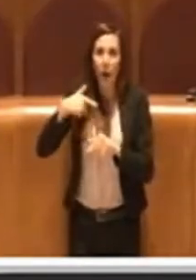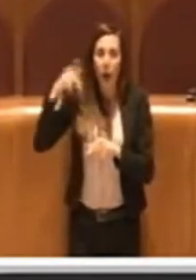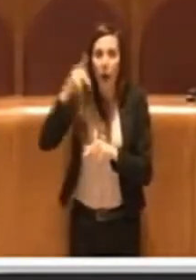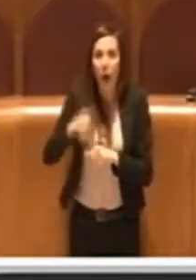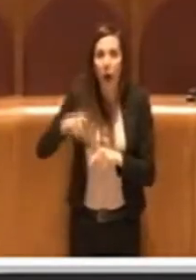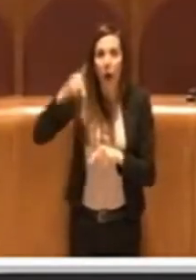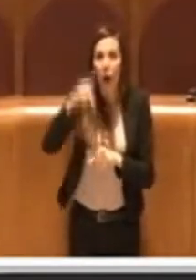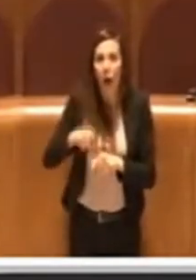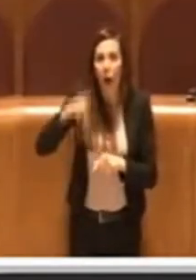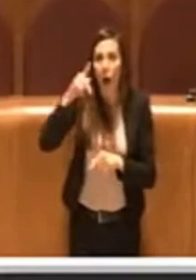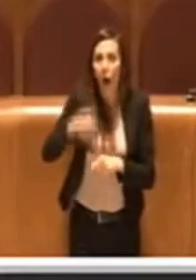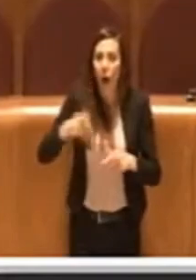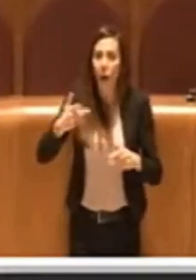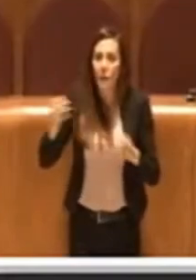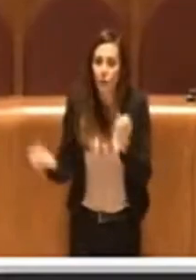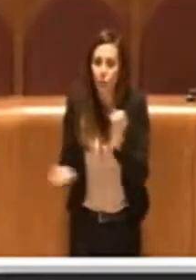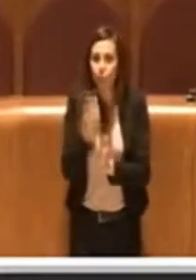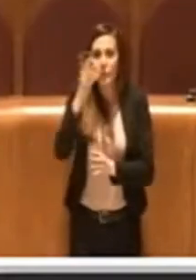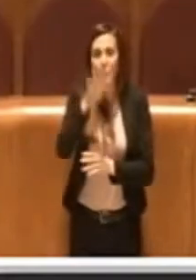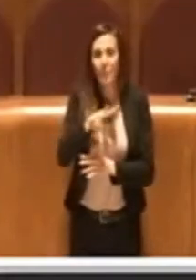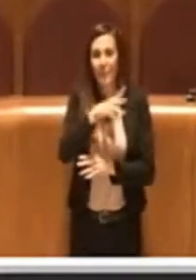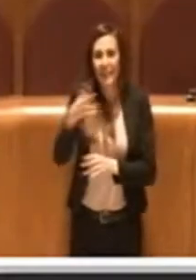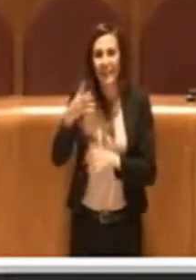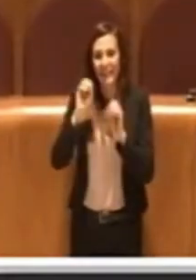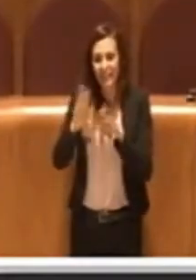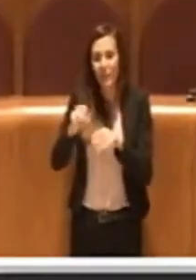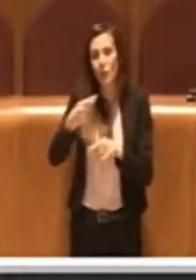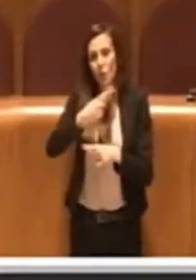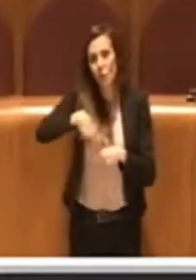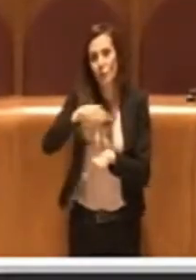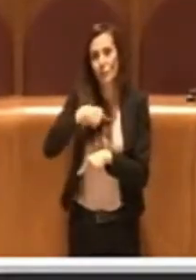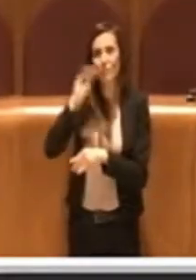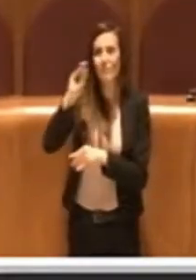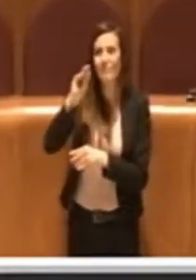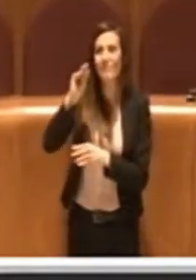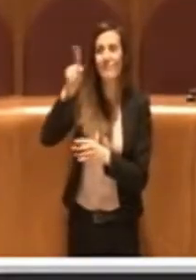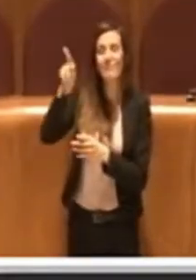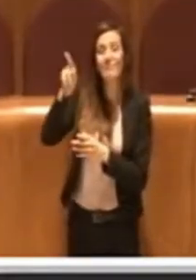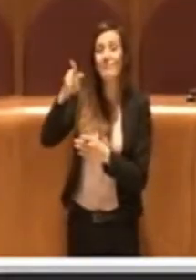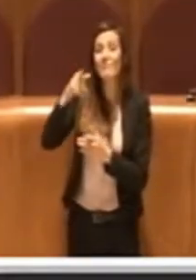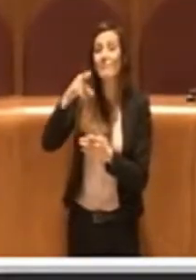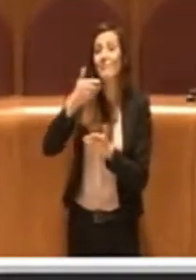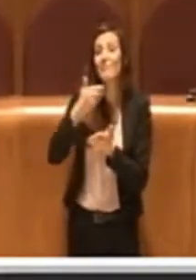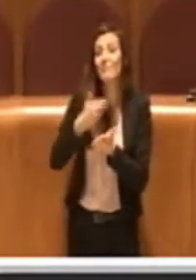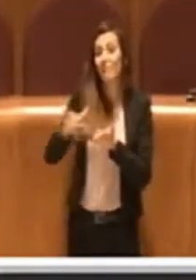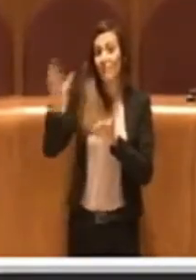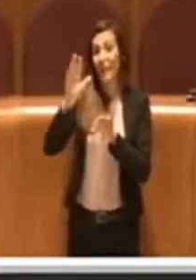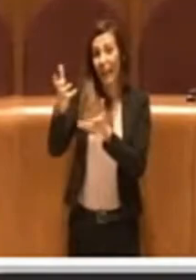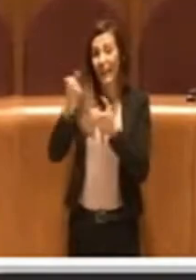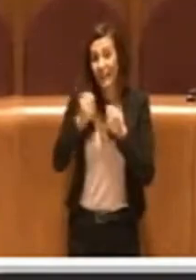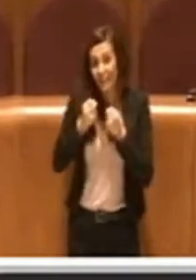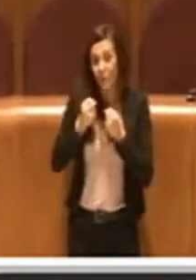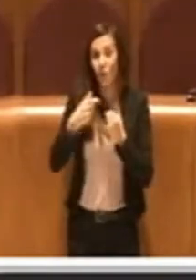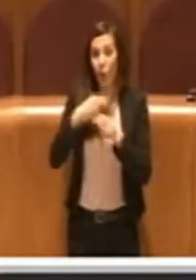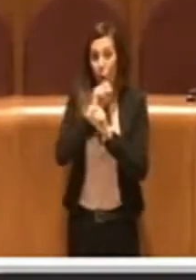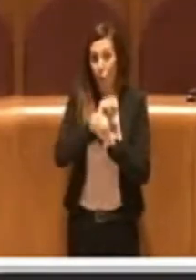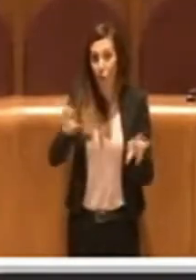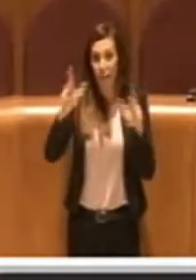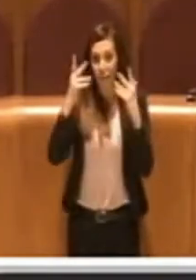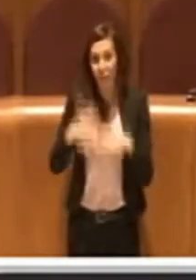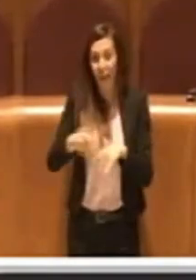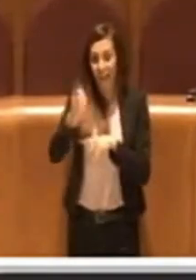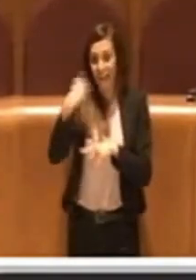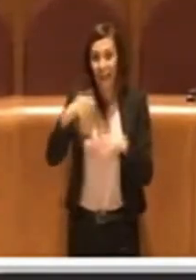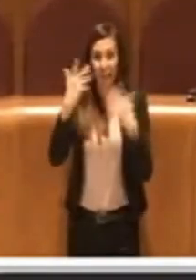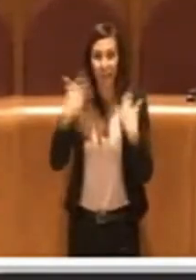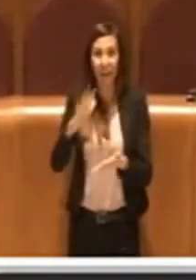un piano di rifiuti, oggi ovviamente noi ne chiediamo il ritiro, oggi la sindaca lo ha comunicato nuovamente,'abbiamo fatto anche ieri